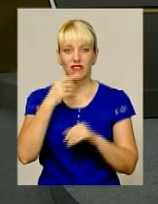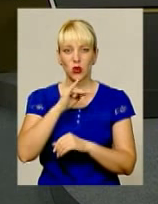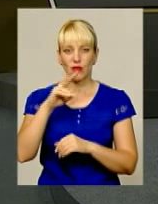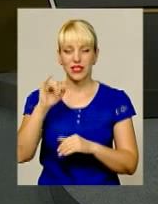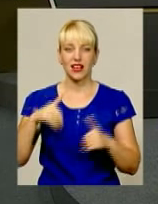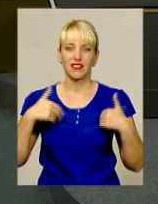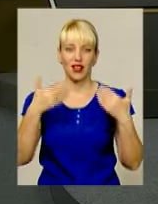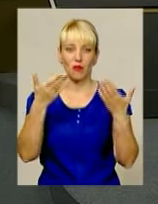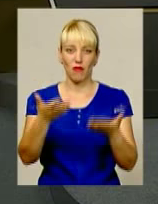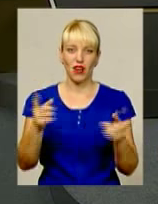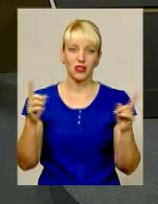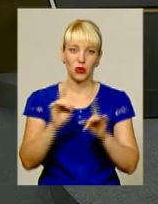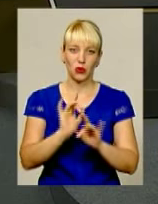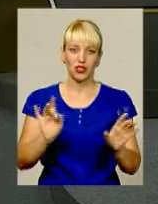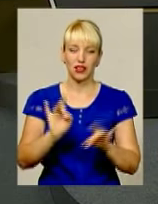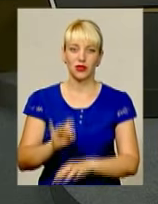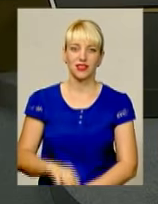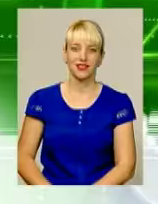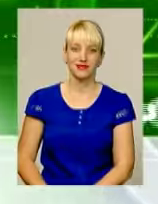вас. На початку короткий анонс.